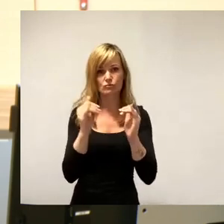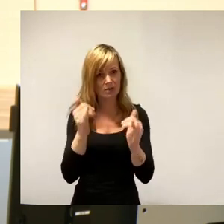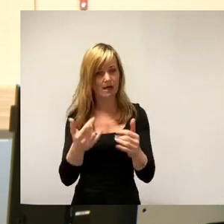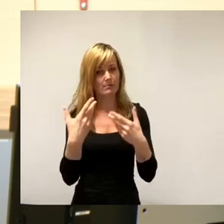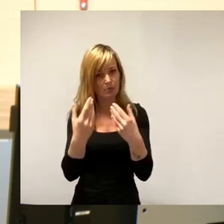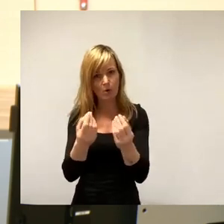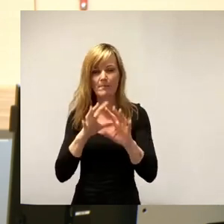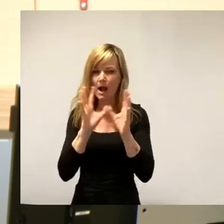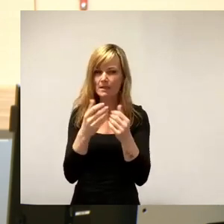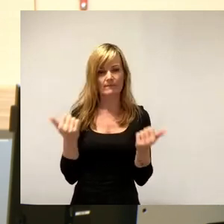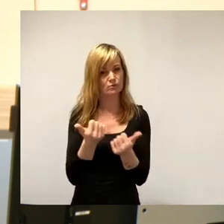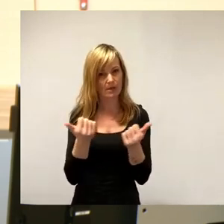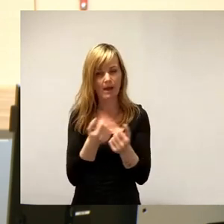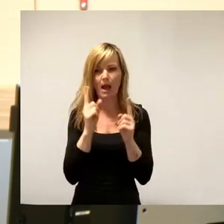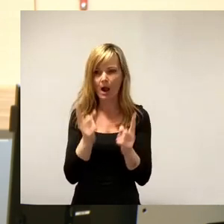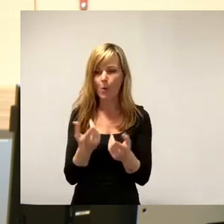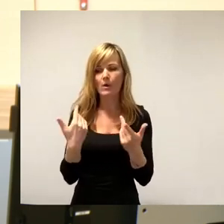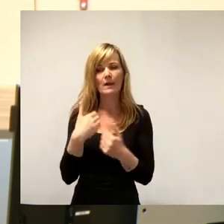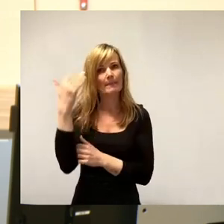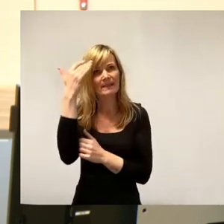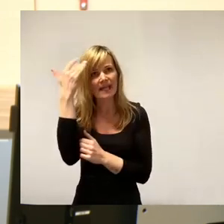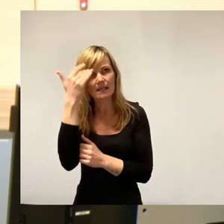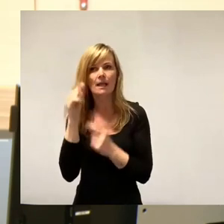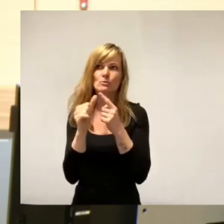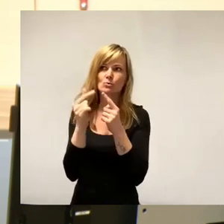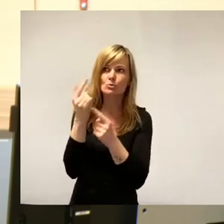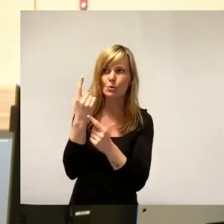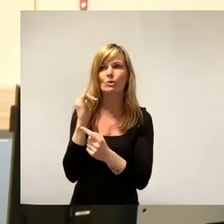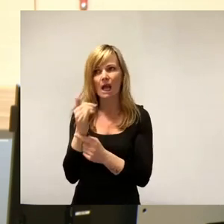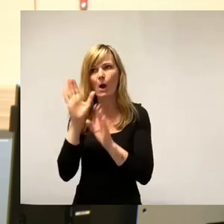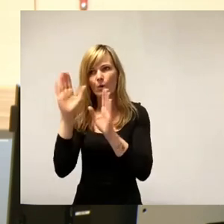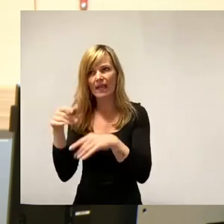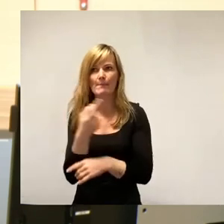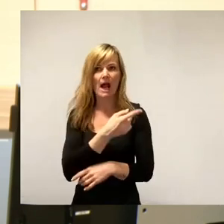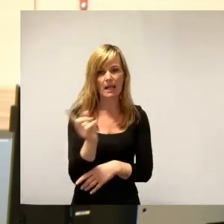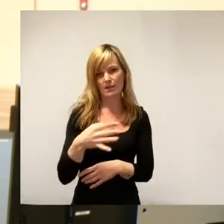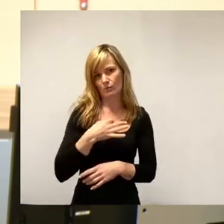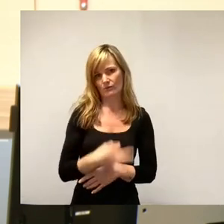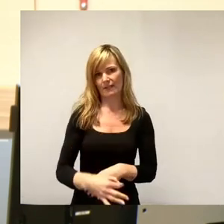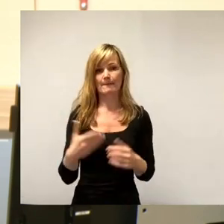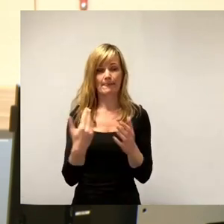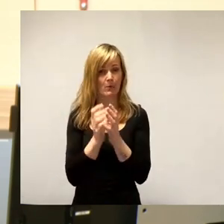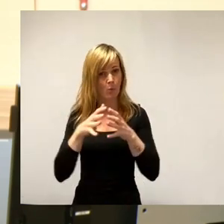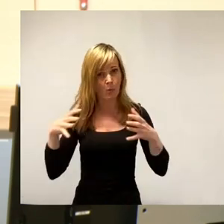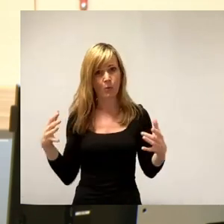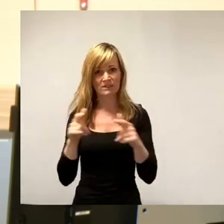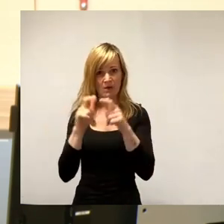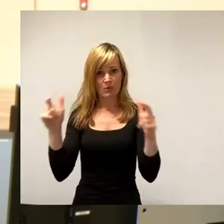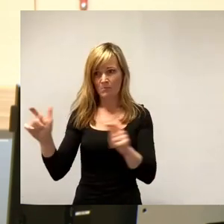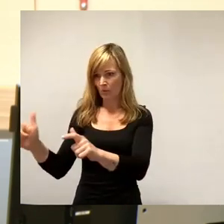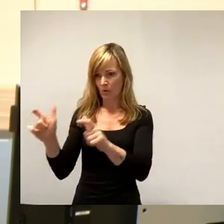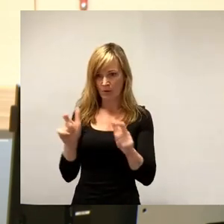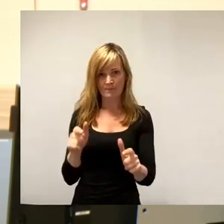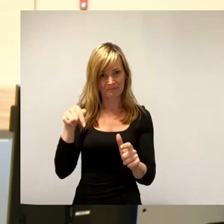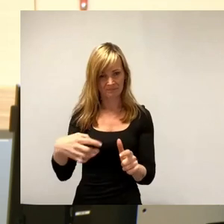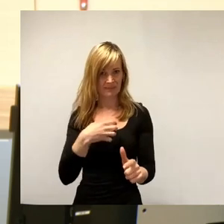wunderbar auch Bedenken, die dadurch geäußert worden sind, aber rundherum alle zufrieden sind, dass dieser große Konzern nach Dresden kommt. Drei